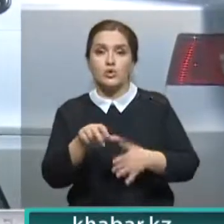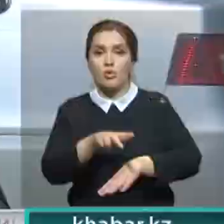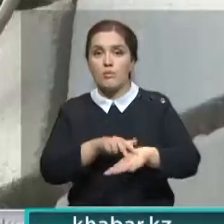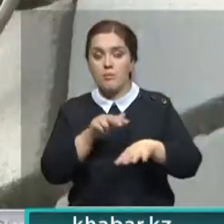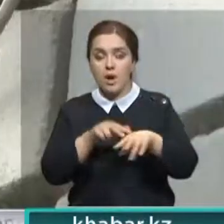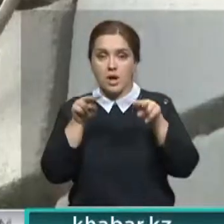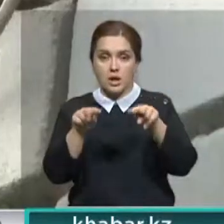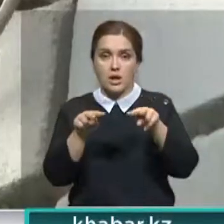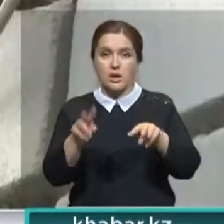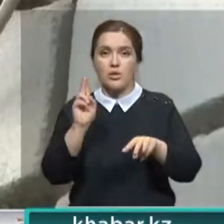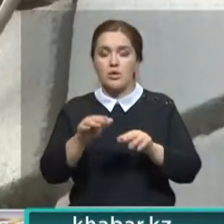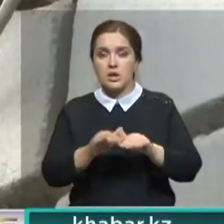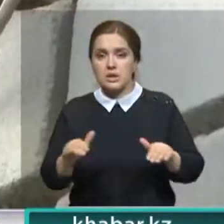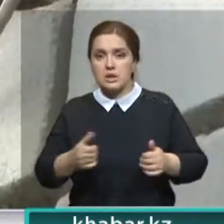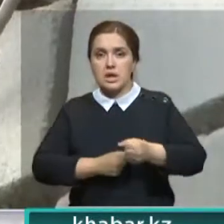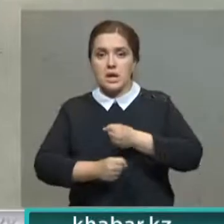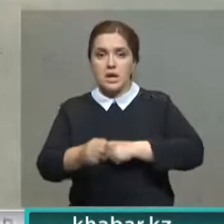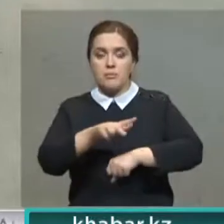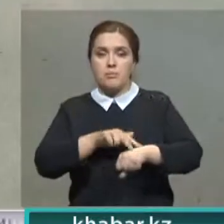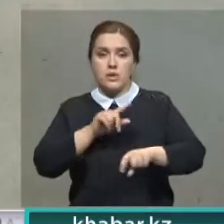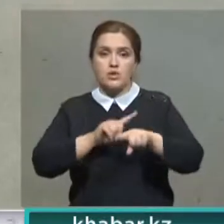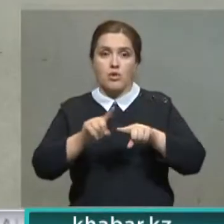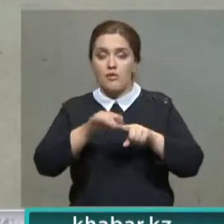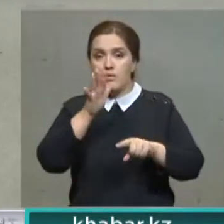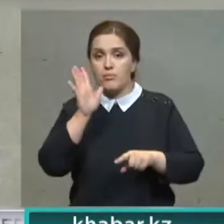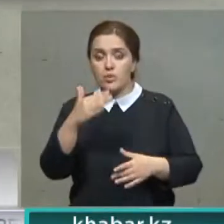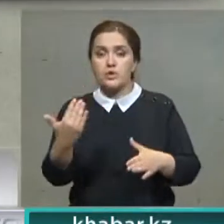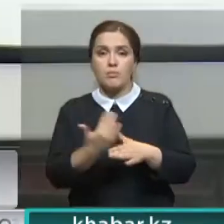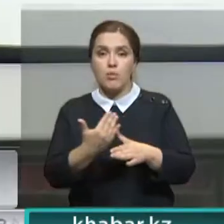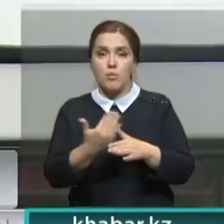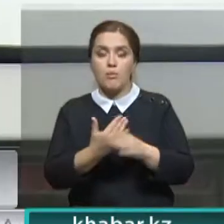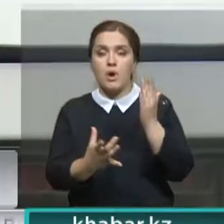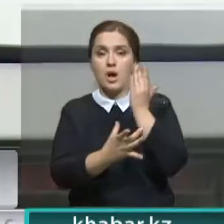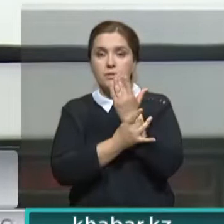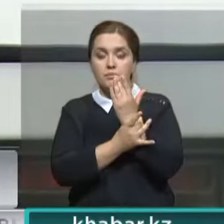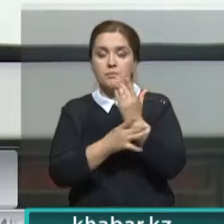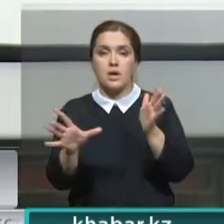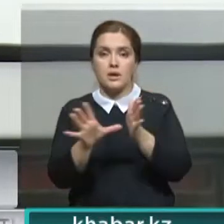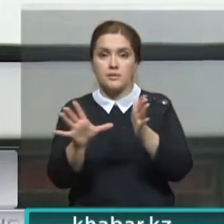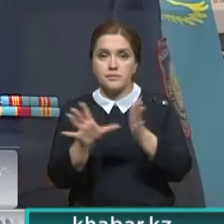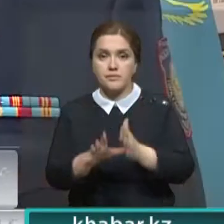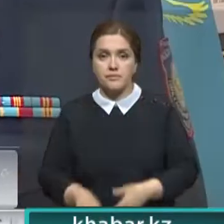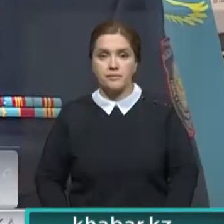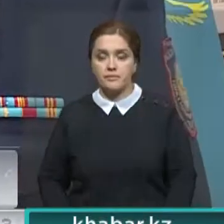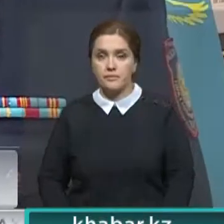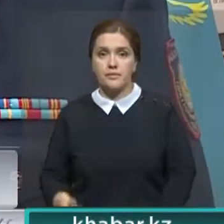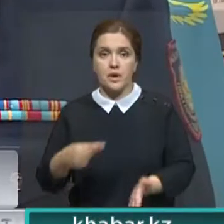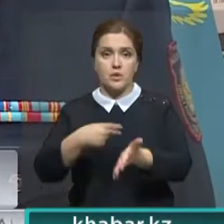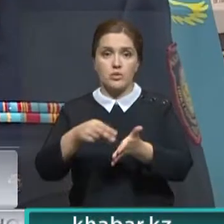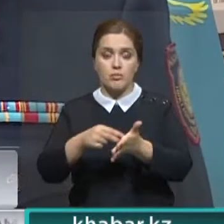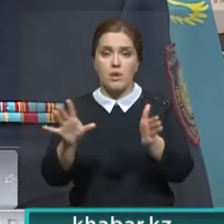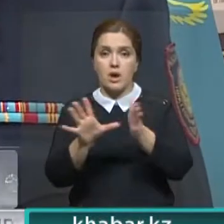Приконтролировать педофилов полицейские в скором времени будут с помощью электронных браслетов. Производится закуп сейчас